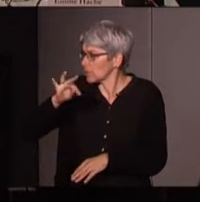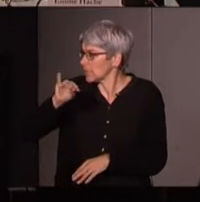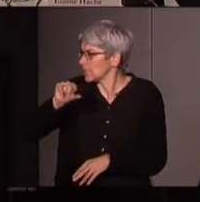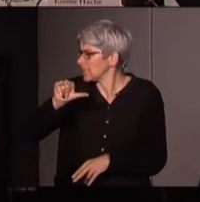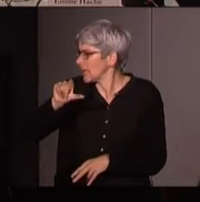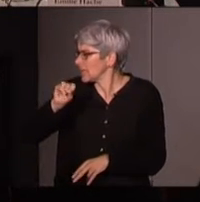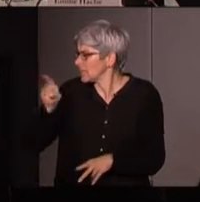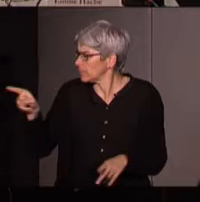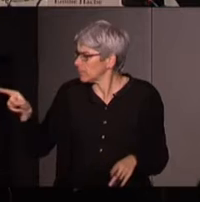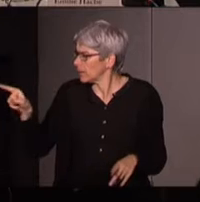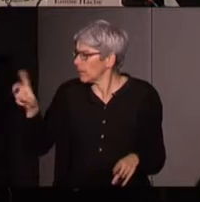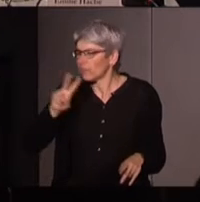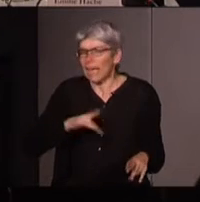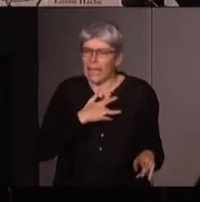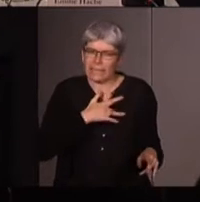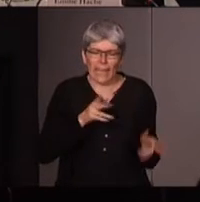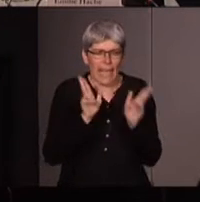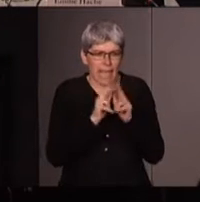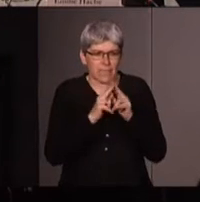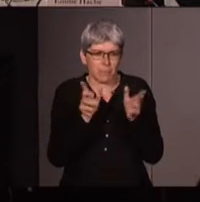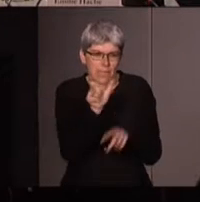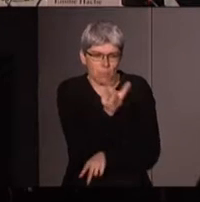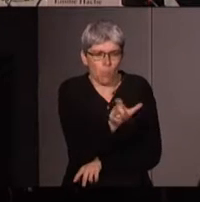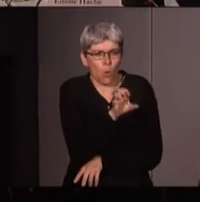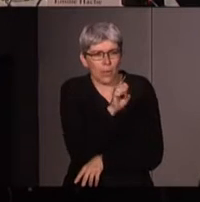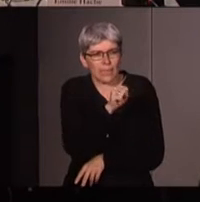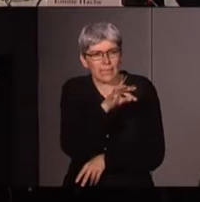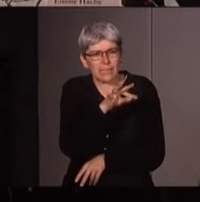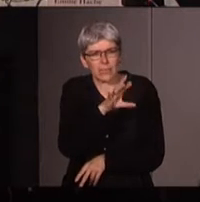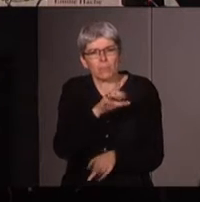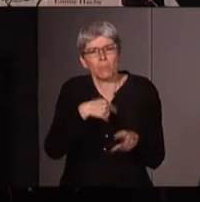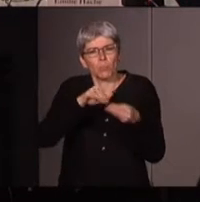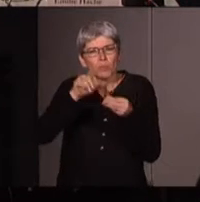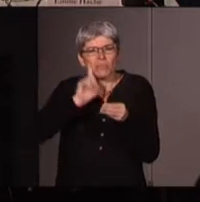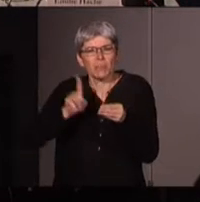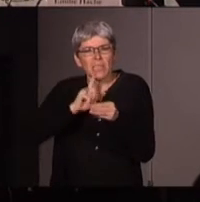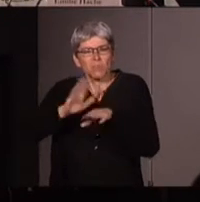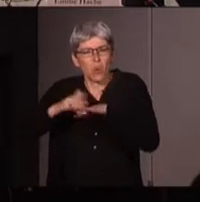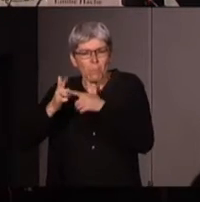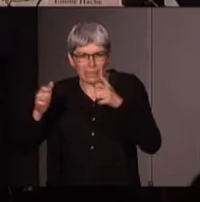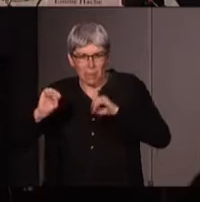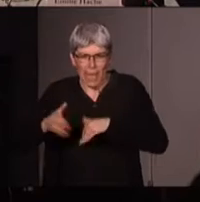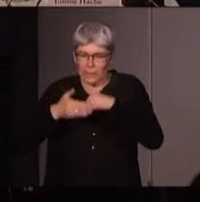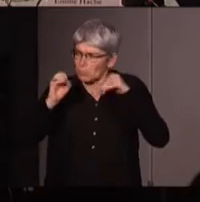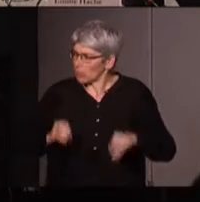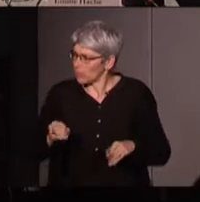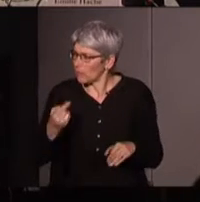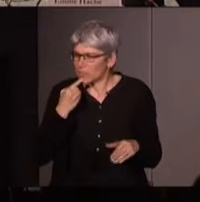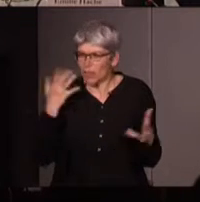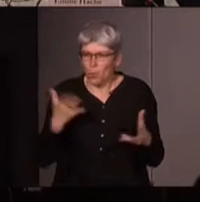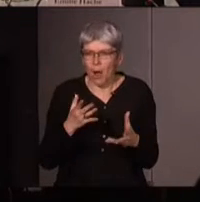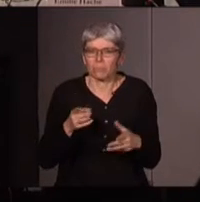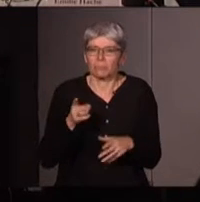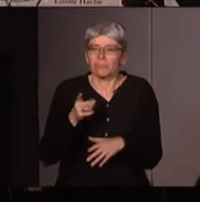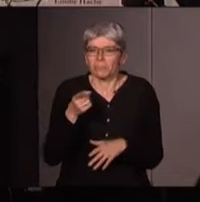non je pense que ça serait intéressant en effet de revenir sur essentialisme mais aussi sur féminisme matérialiste peut-être ça peut aider qu'est-ce que le féminisme